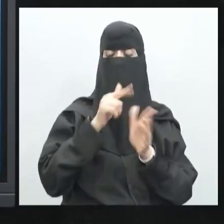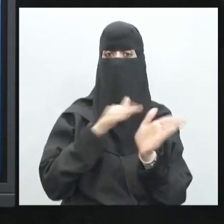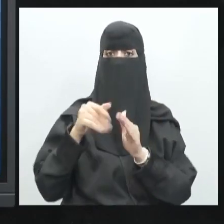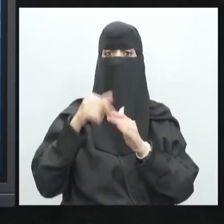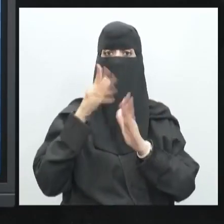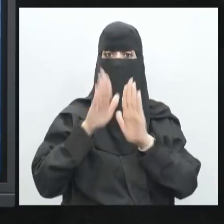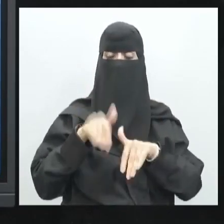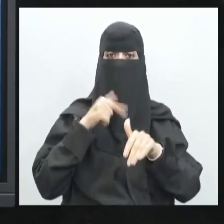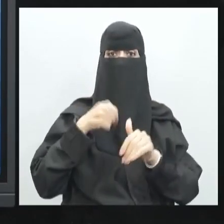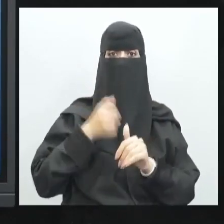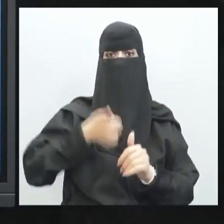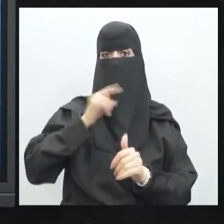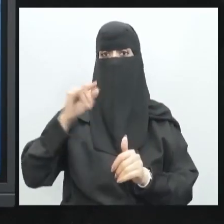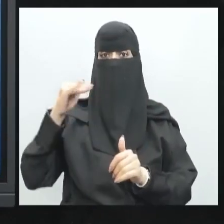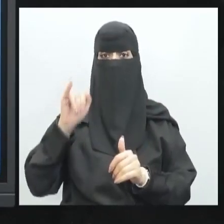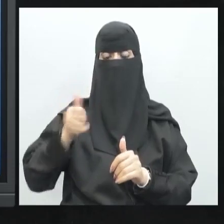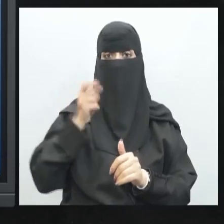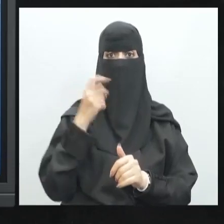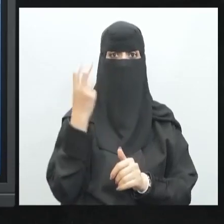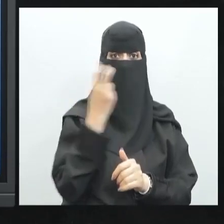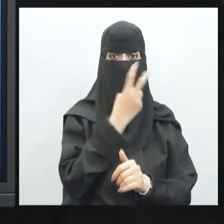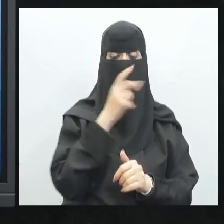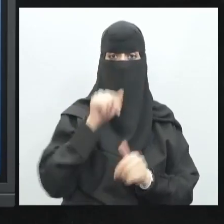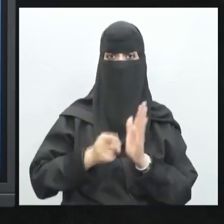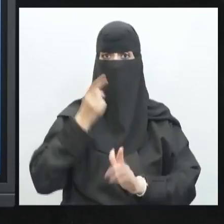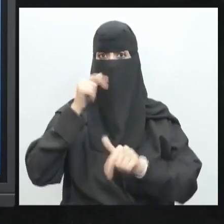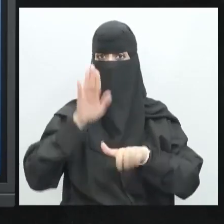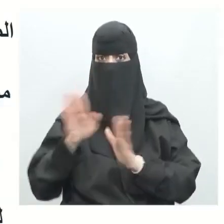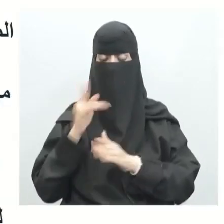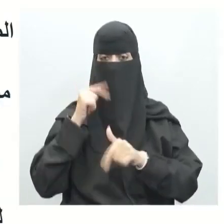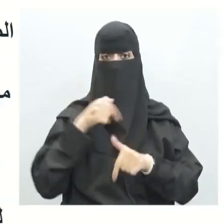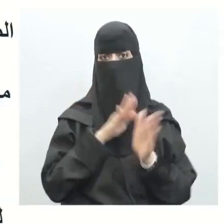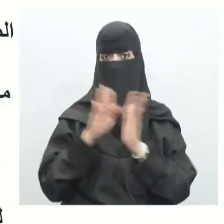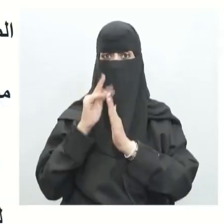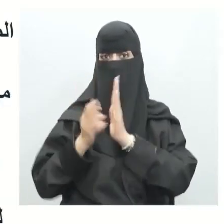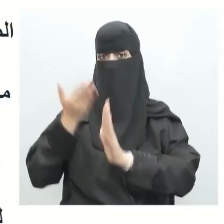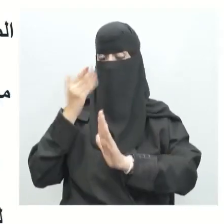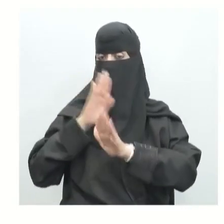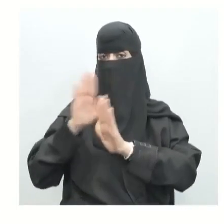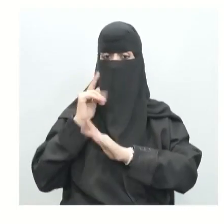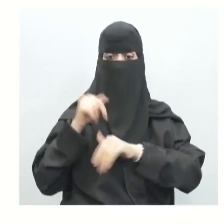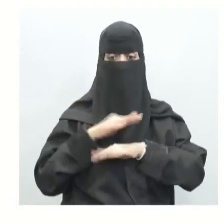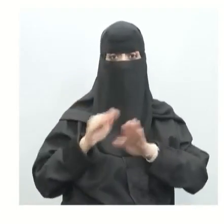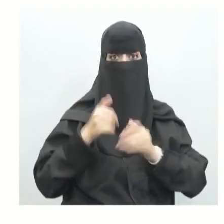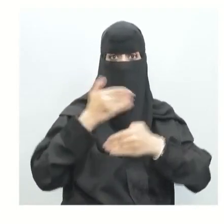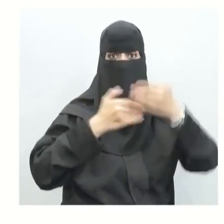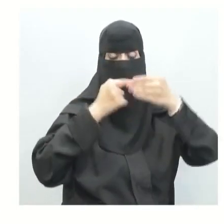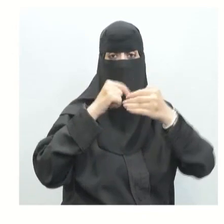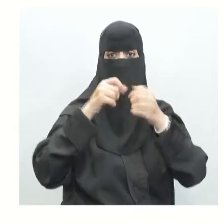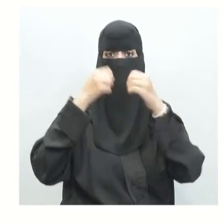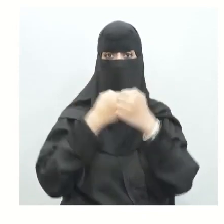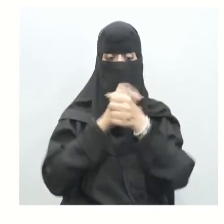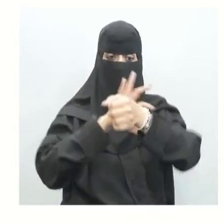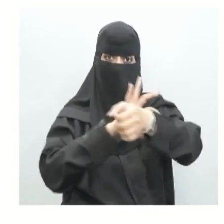مقررنا أحياء اثنين اثنين لعلنا في درسنا الثاني قد انتهينا من دراسة بناء العظم